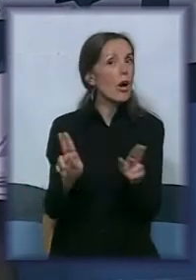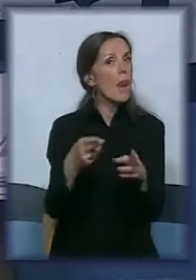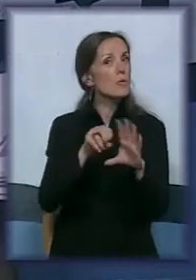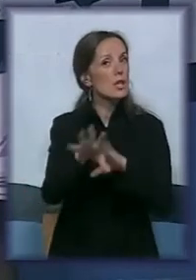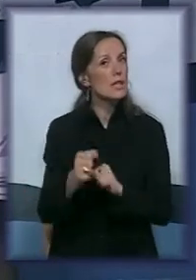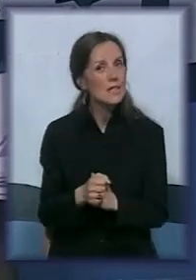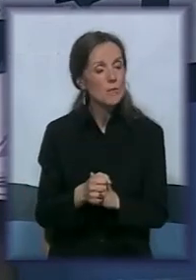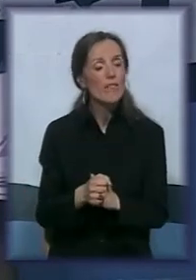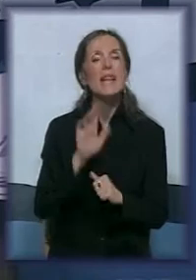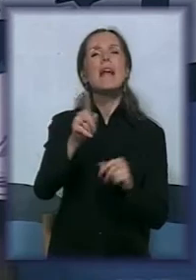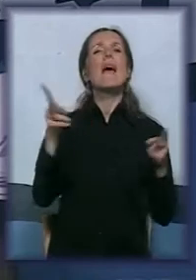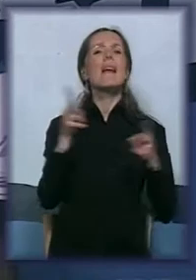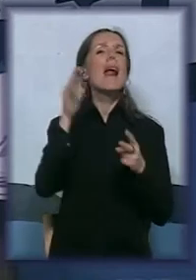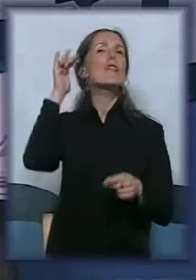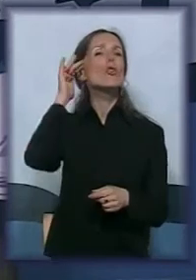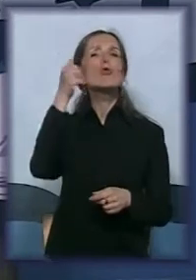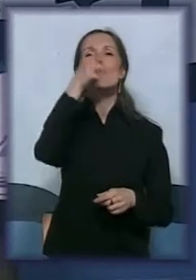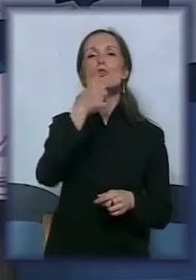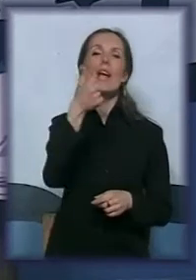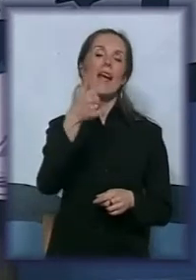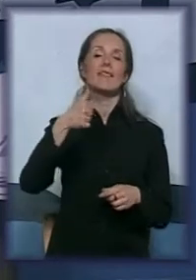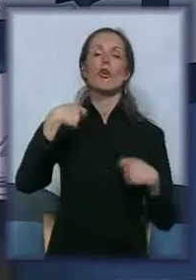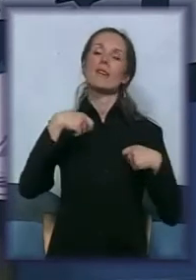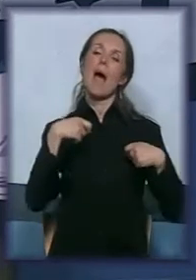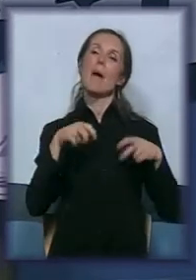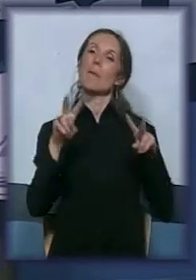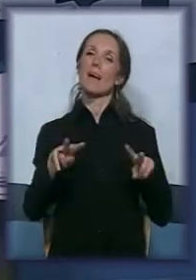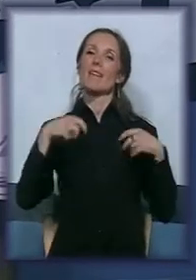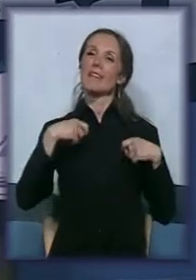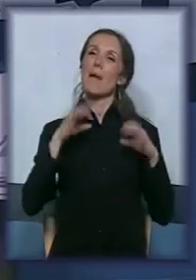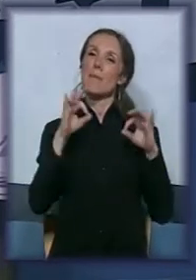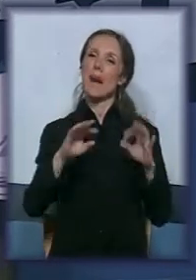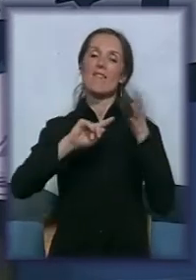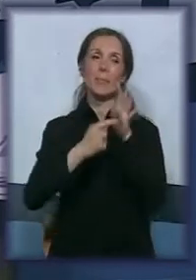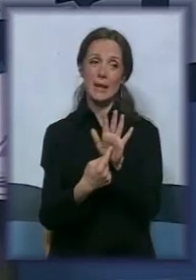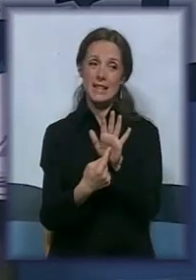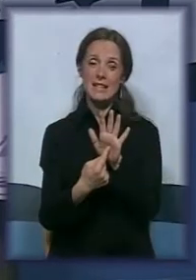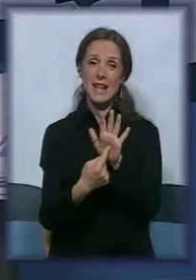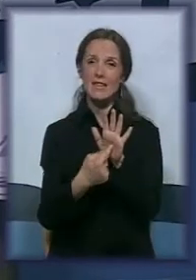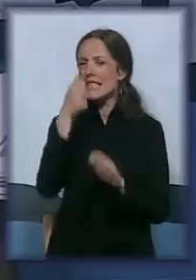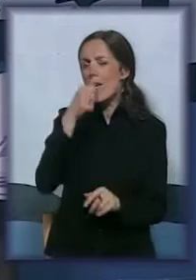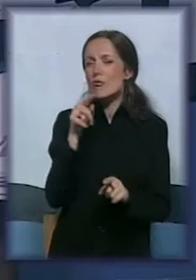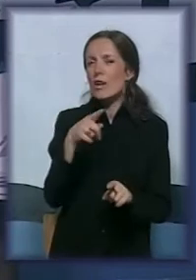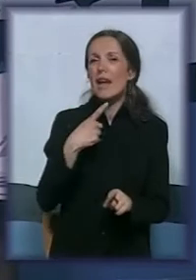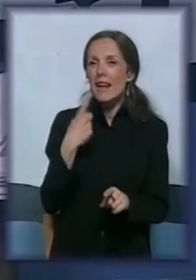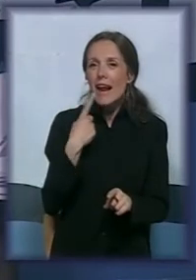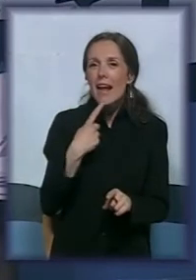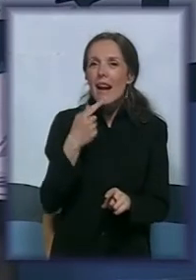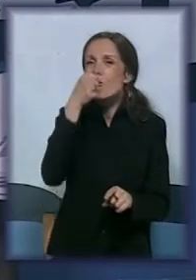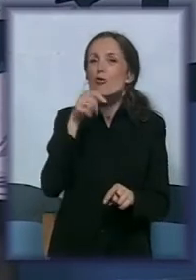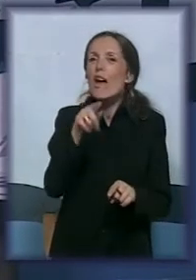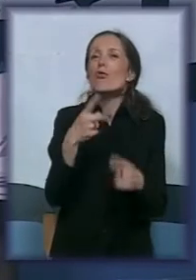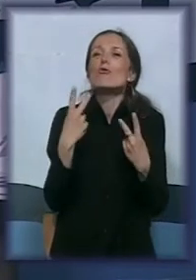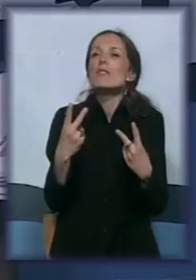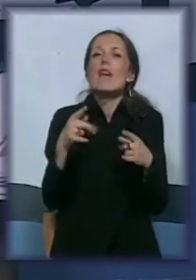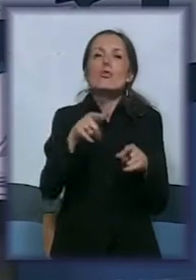Hajde da čujemo kratko šta jedna od dama, pravih dama, pravih predstavnica je rekla o tome šta njoj znači ovaj